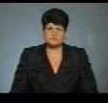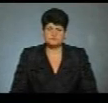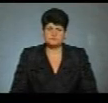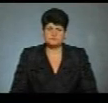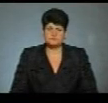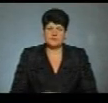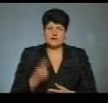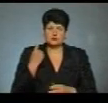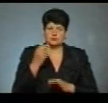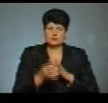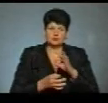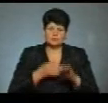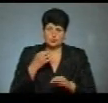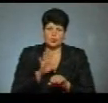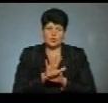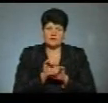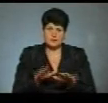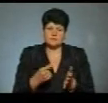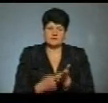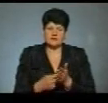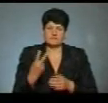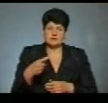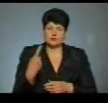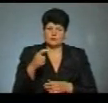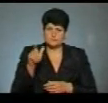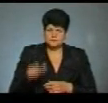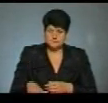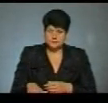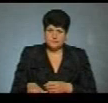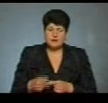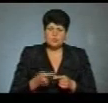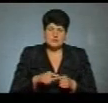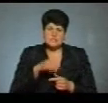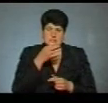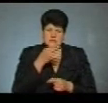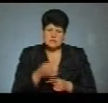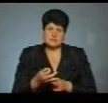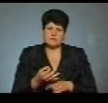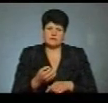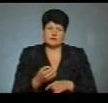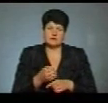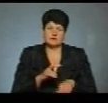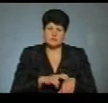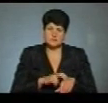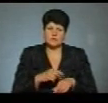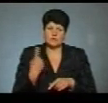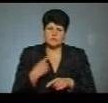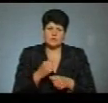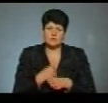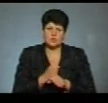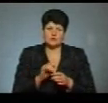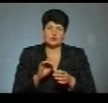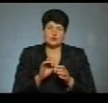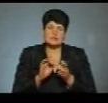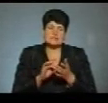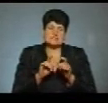За добу коронавірус підтвердили в 21 жителя Тернопільщини. Про це повідомив епідеміолог обласного лабораторного центру Володимир Паничев.